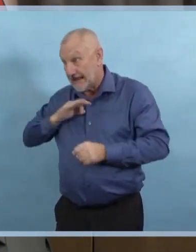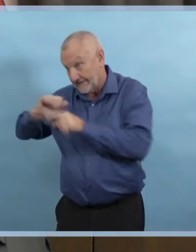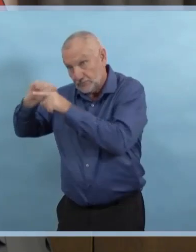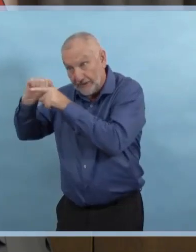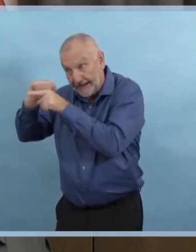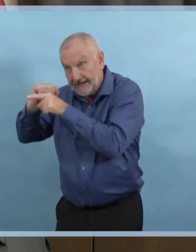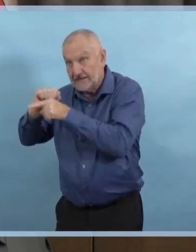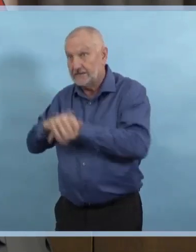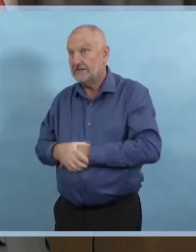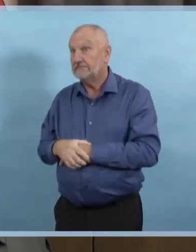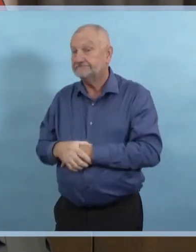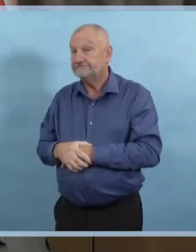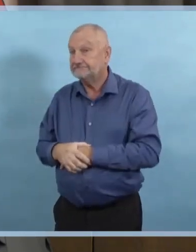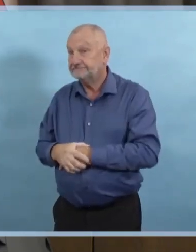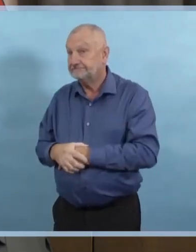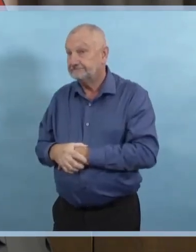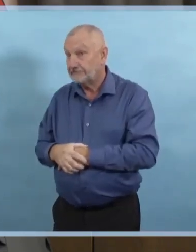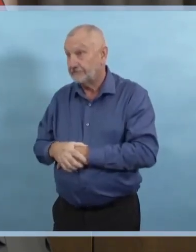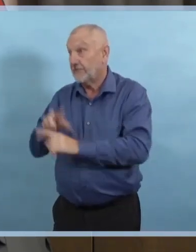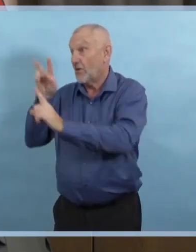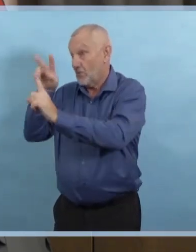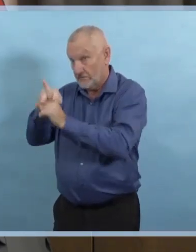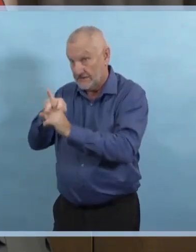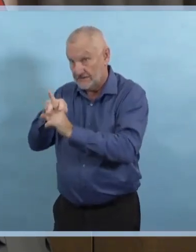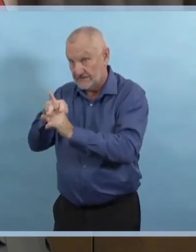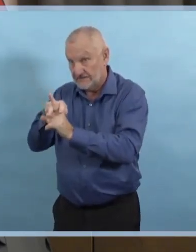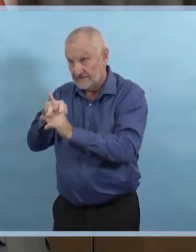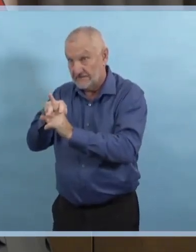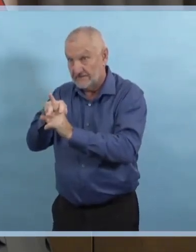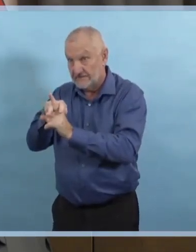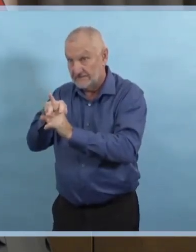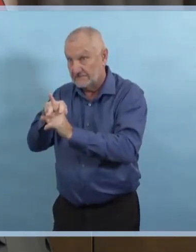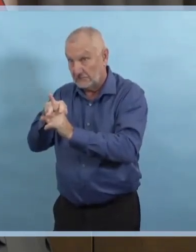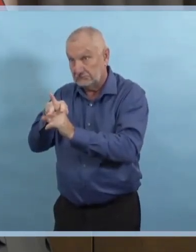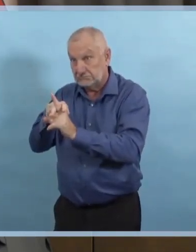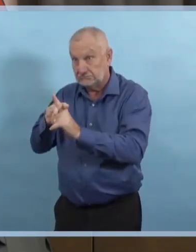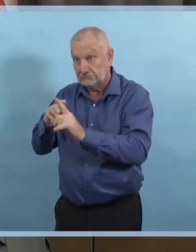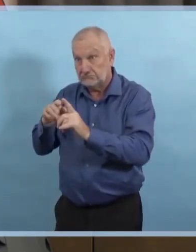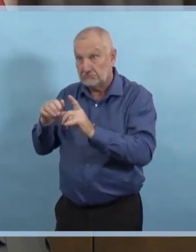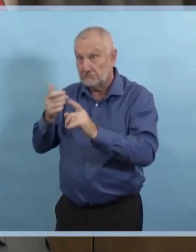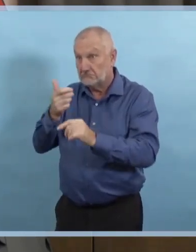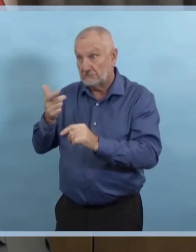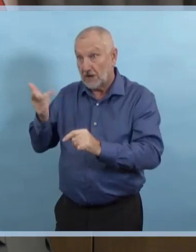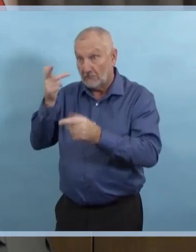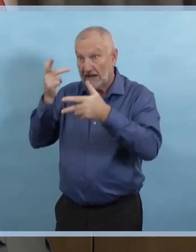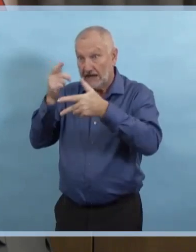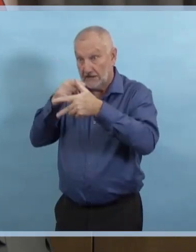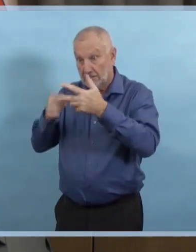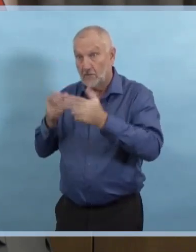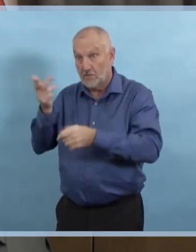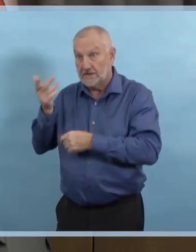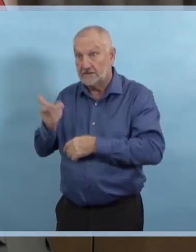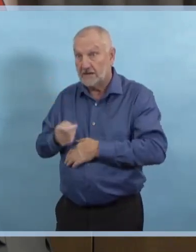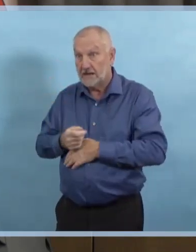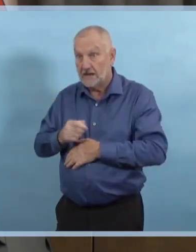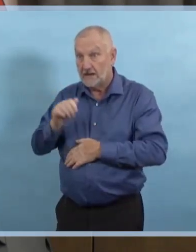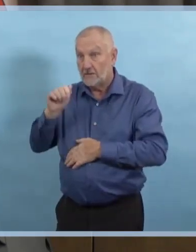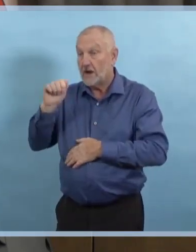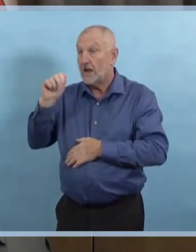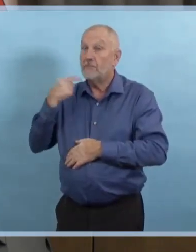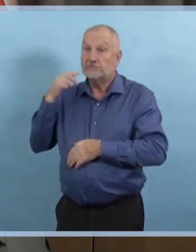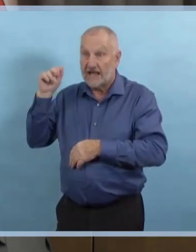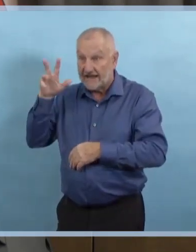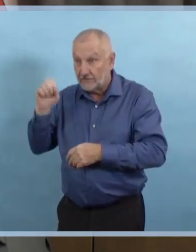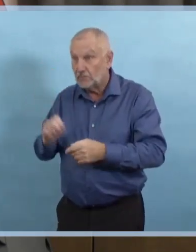Winnipeg, c'est sur l'avenue Portage, sur le chemin Pembina et sur St. Mary's, ainsi qu'en soirée et